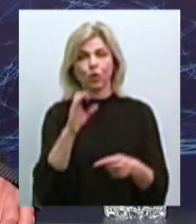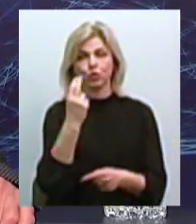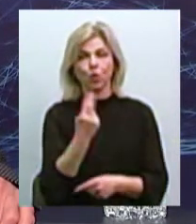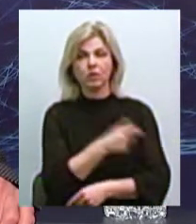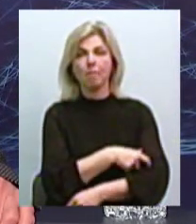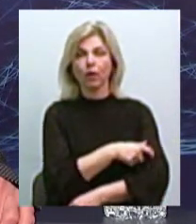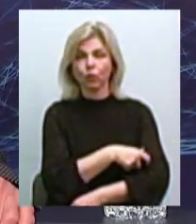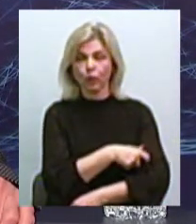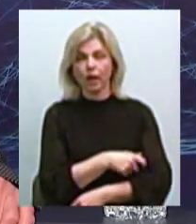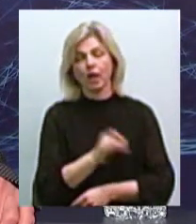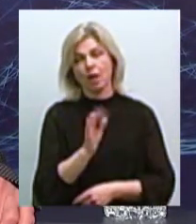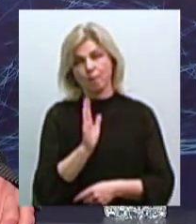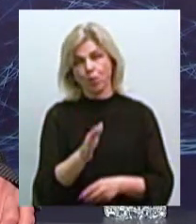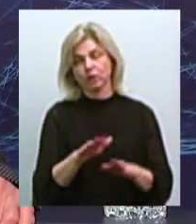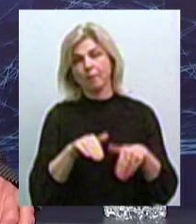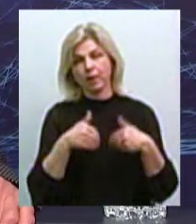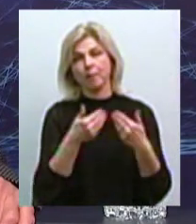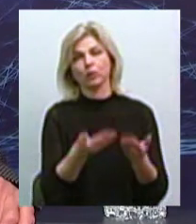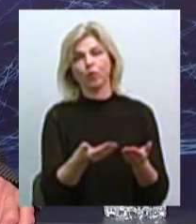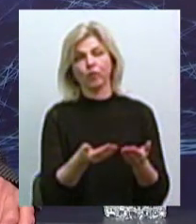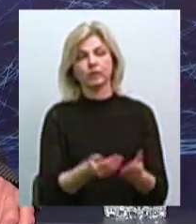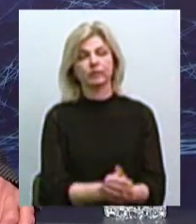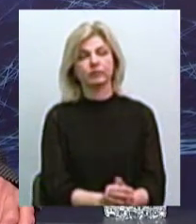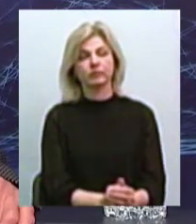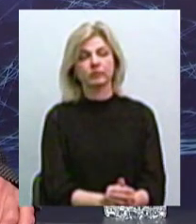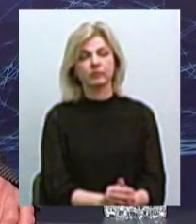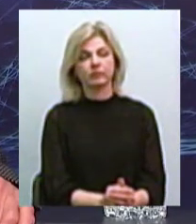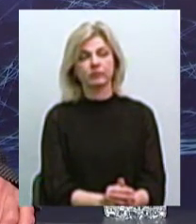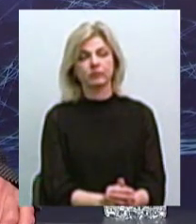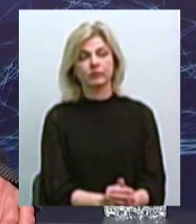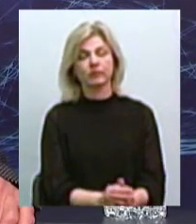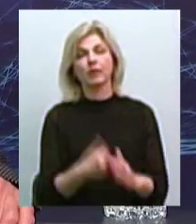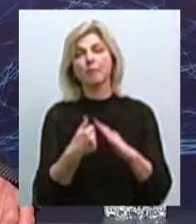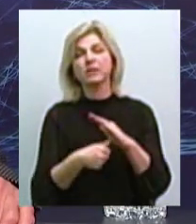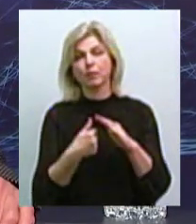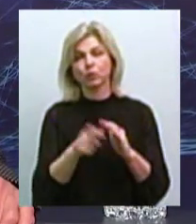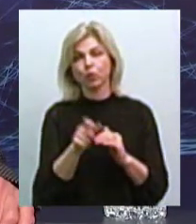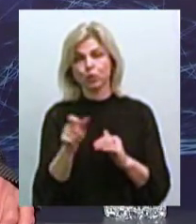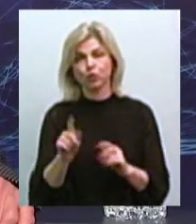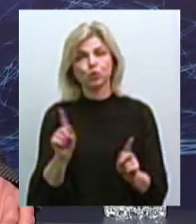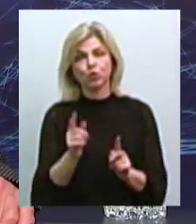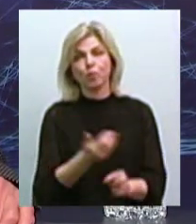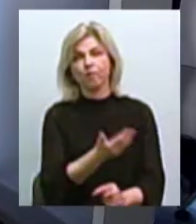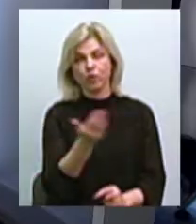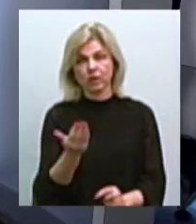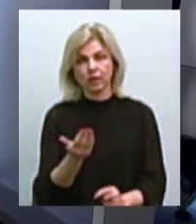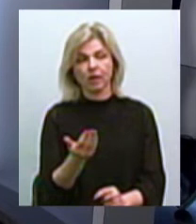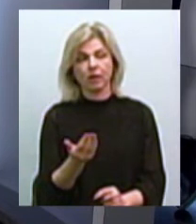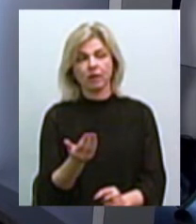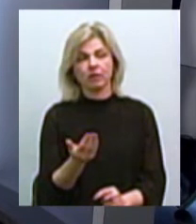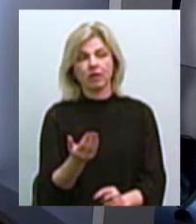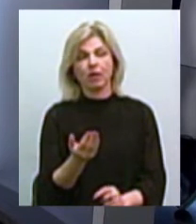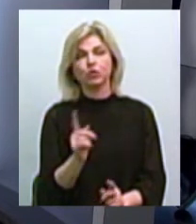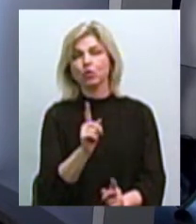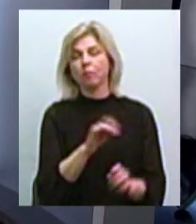і ми будемо запропонувати безпритульним, щоб ми їх відвезли